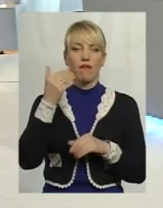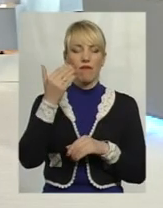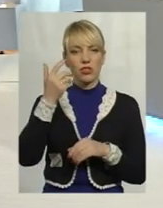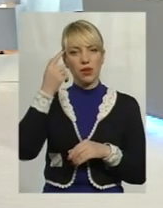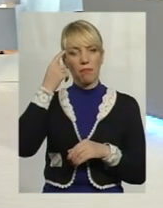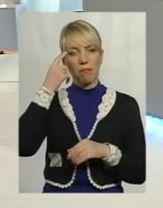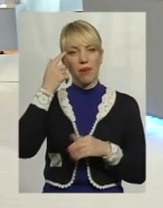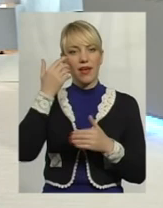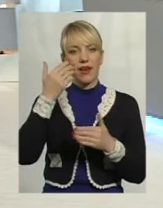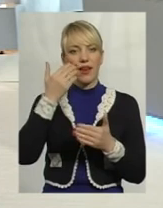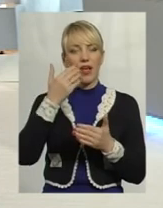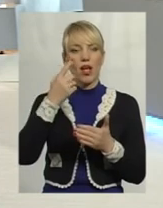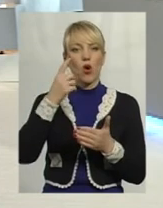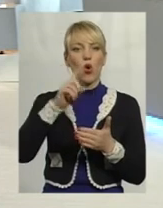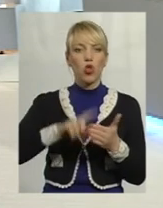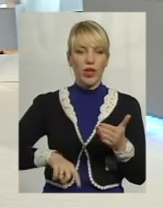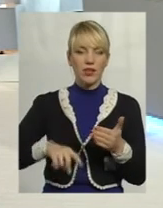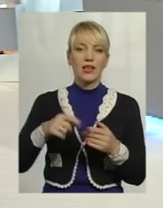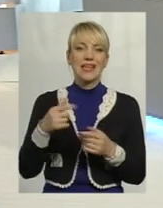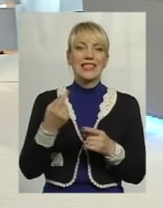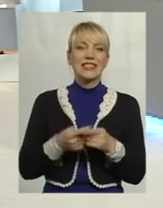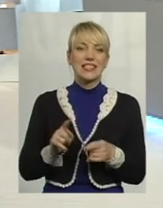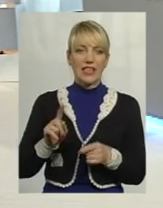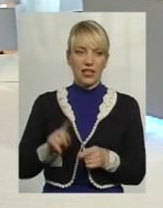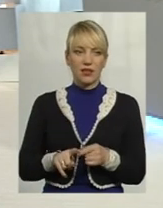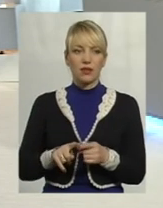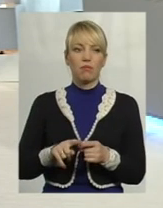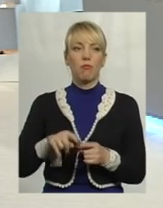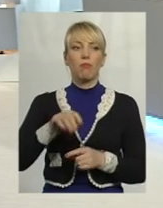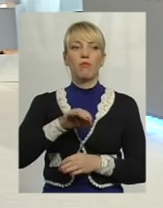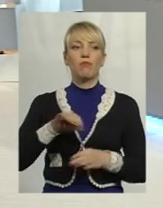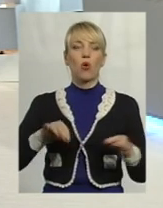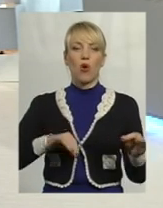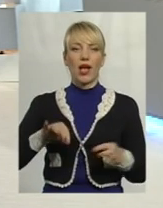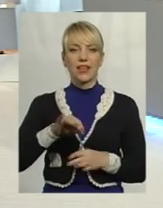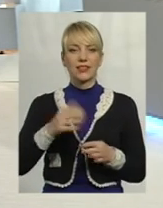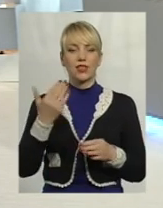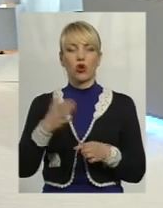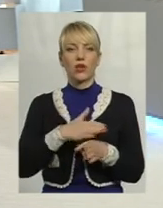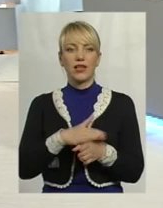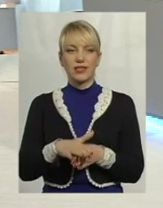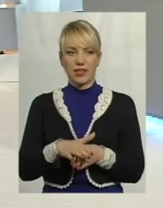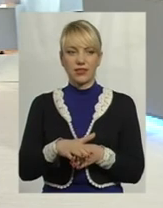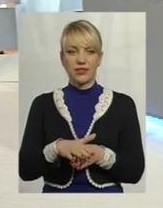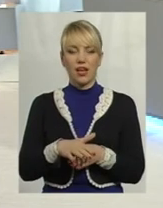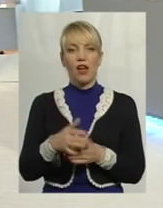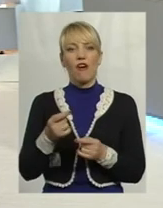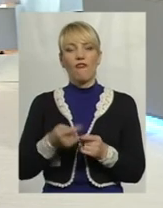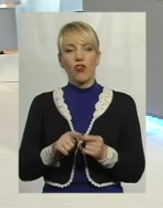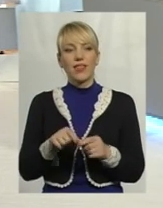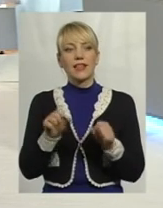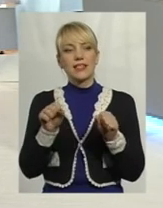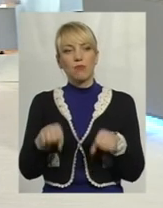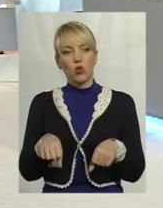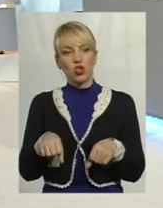все-таки, цей проєкт, його реалізація, вона зможе